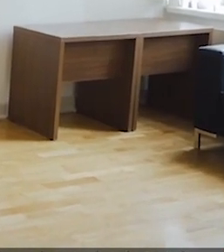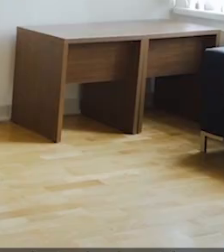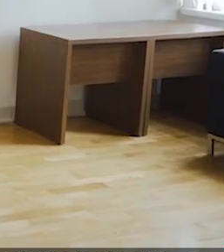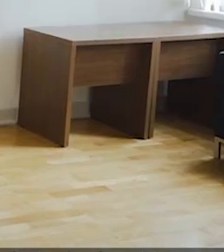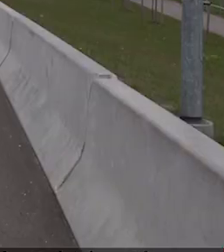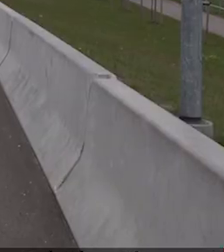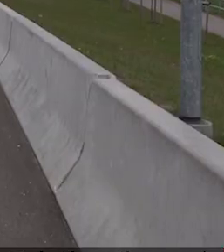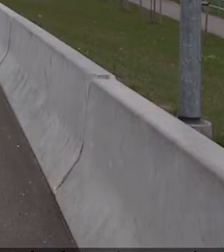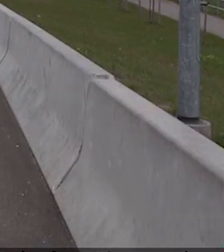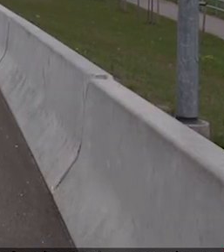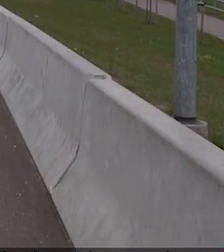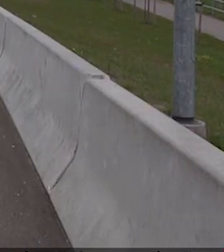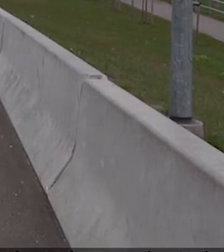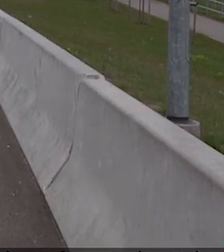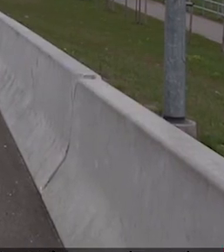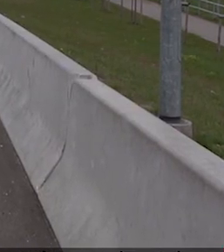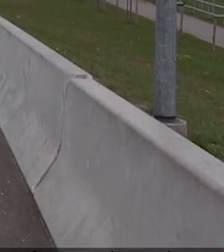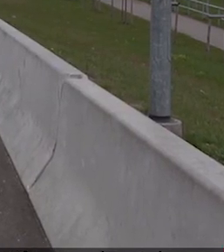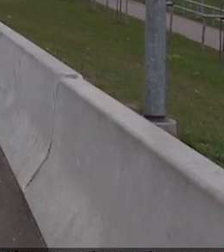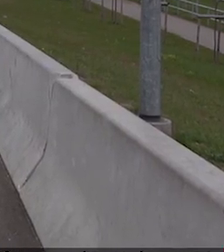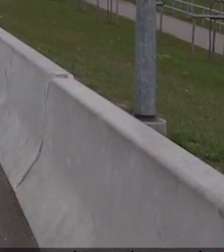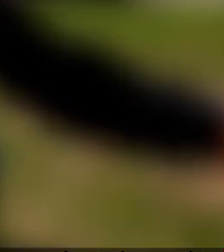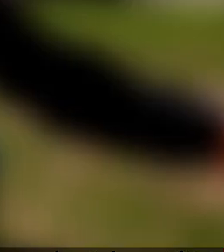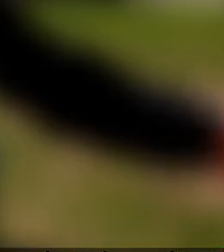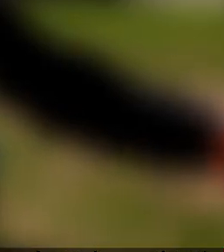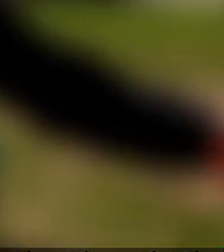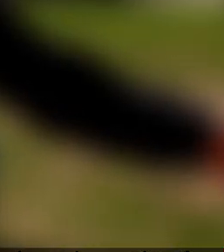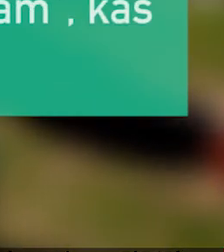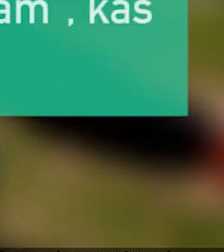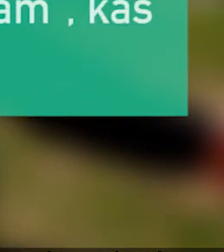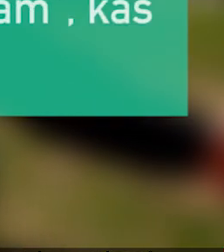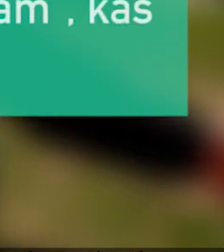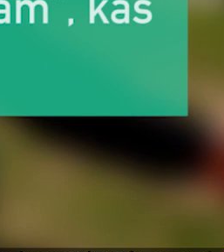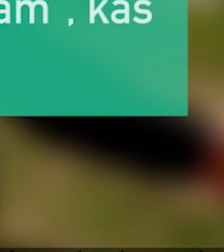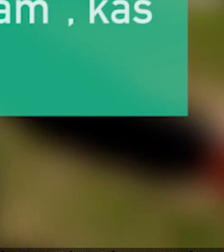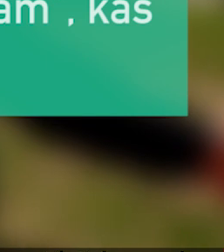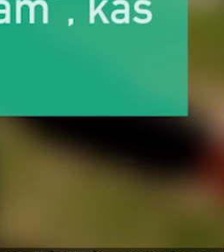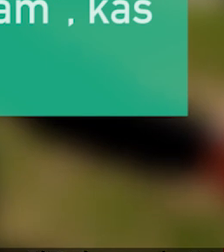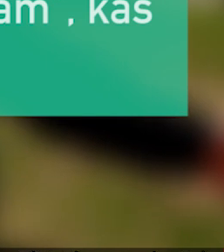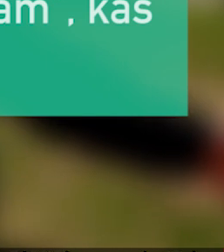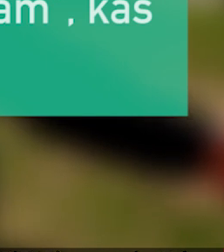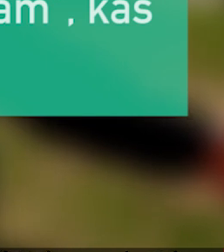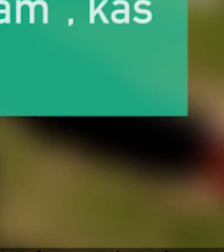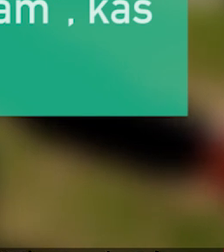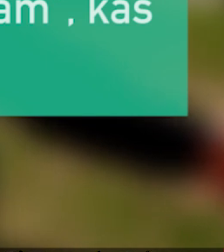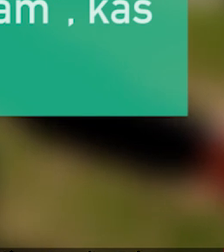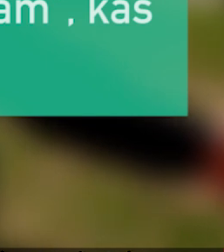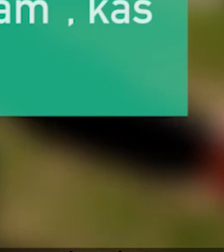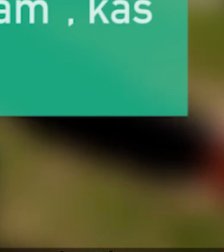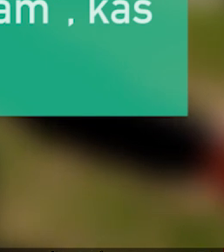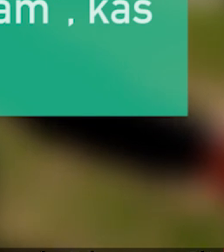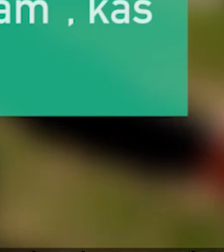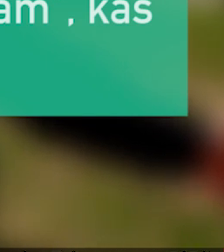kandidātiem un īpaši jau mēra amata kandidātiem šis jautājums ir jāzina. Jautājums, ko šobrīd lasa politiķis, skan